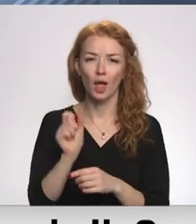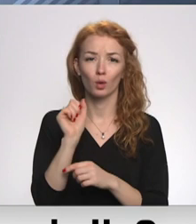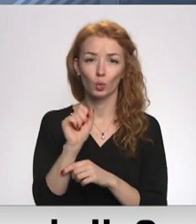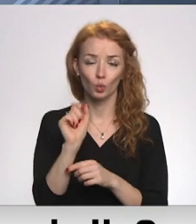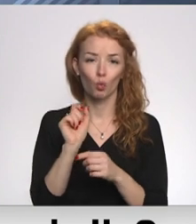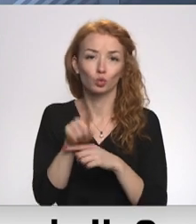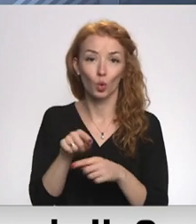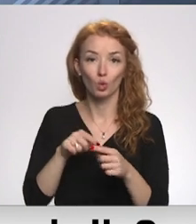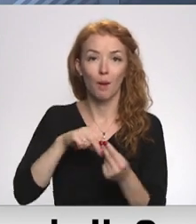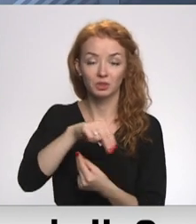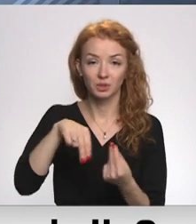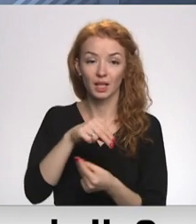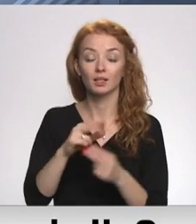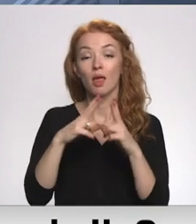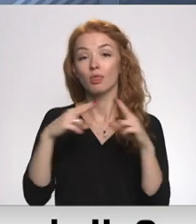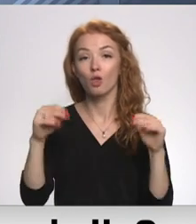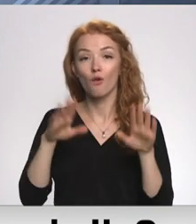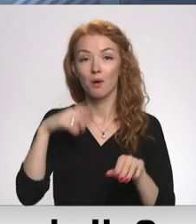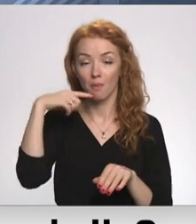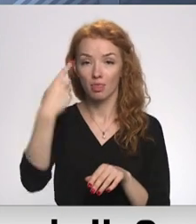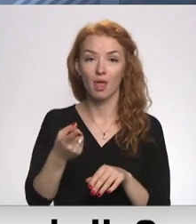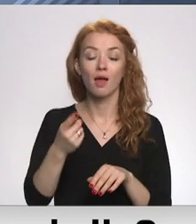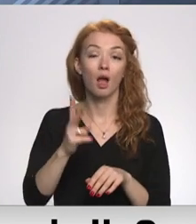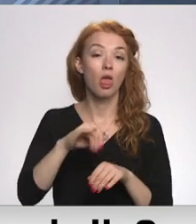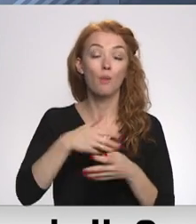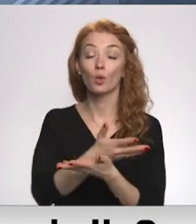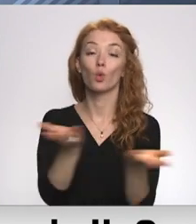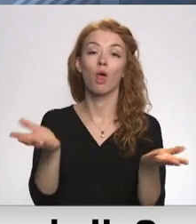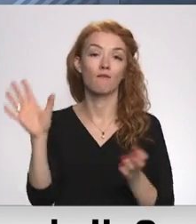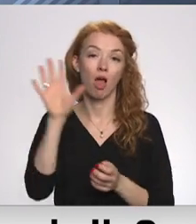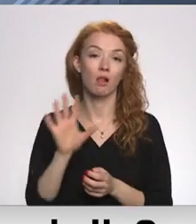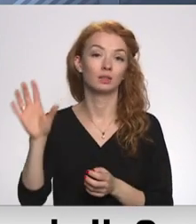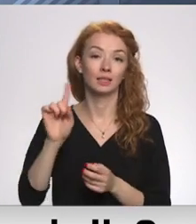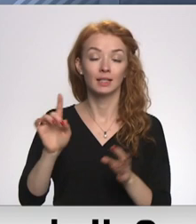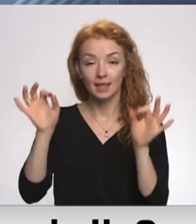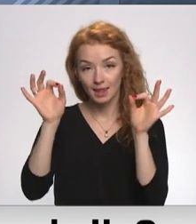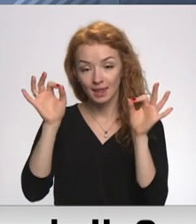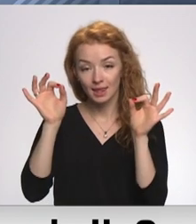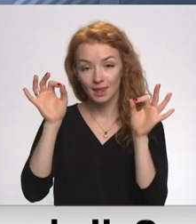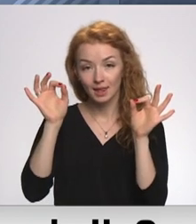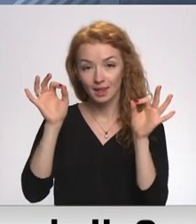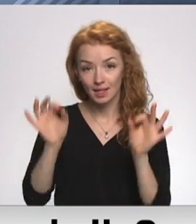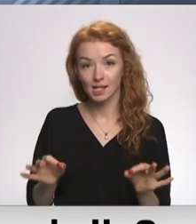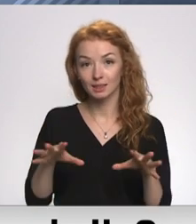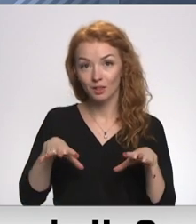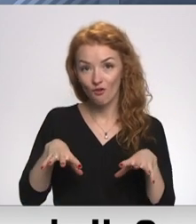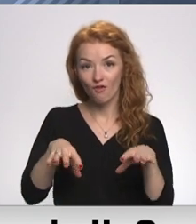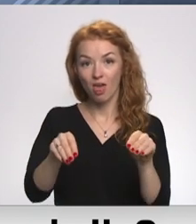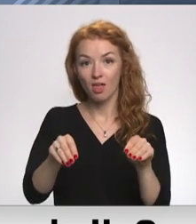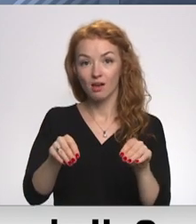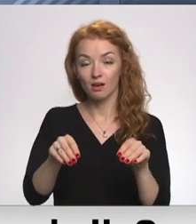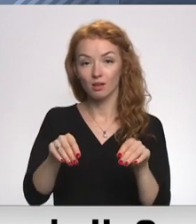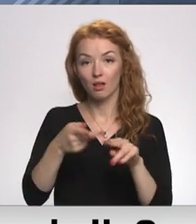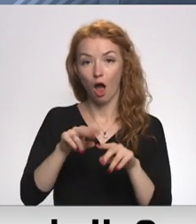domāju, šobrīd tas, ko NATO var pateikt, ka jebkurēj valstī tiesības veikt šādu iesniegu